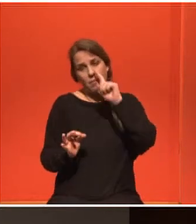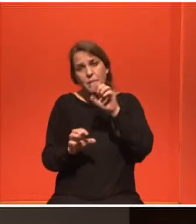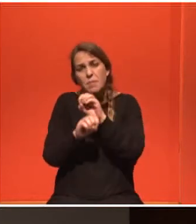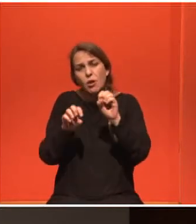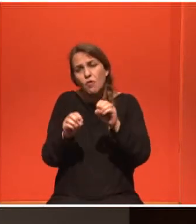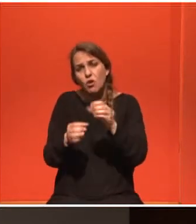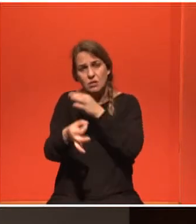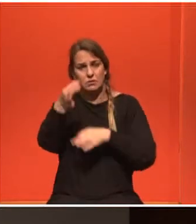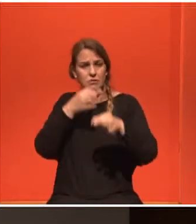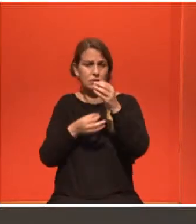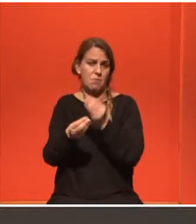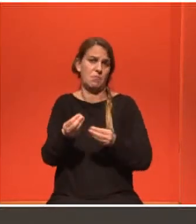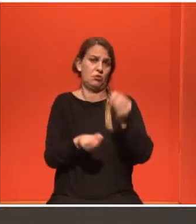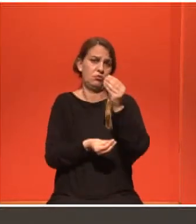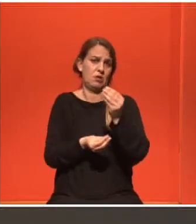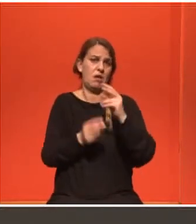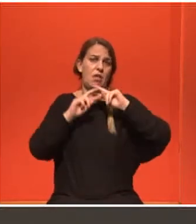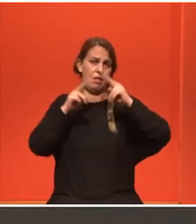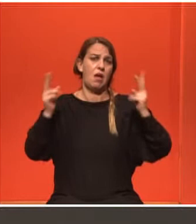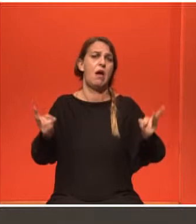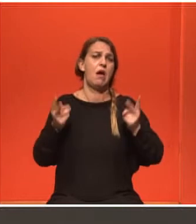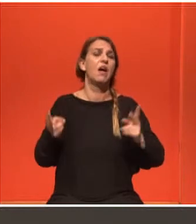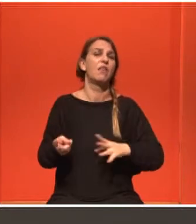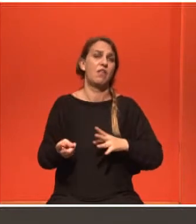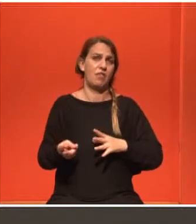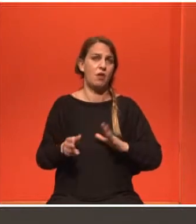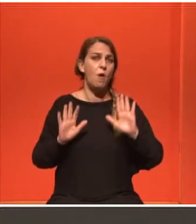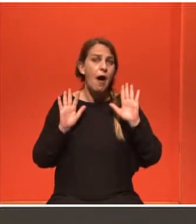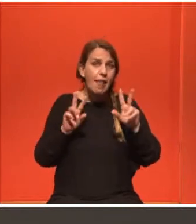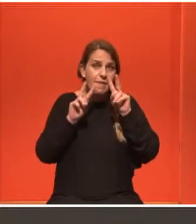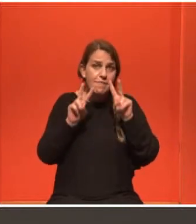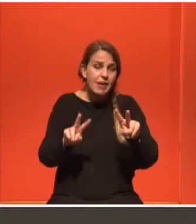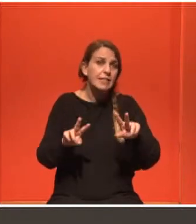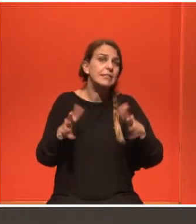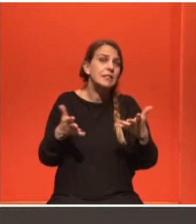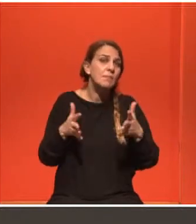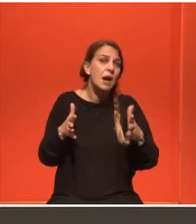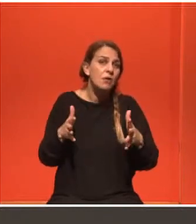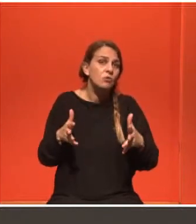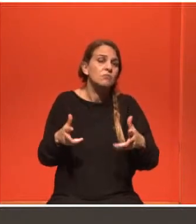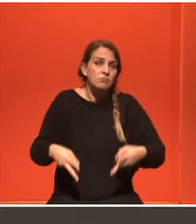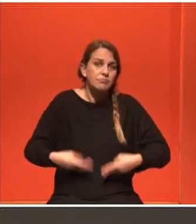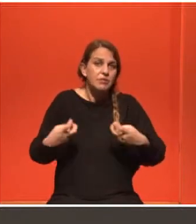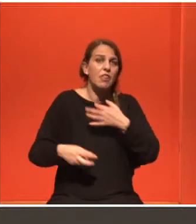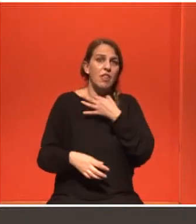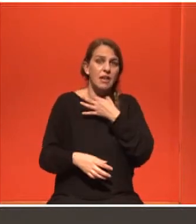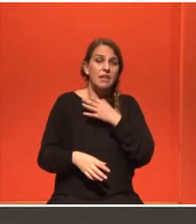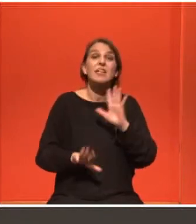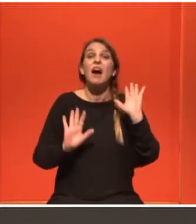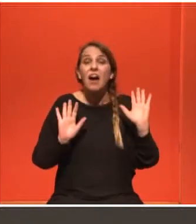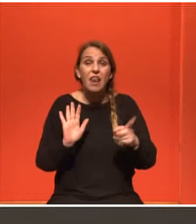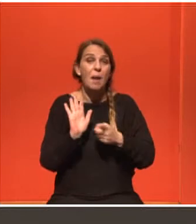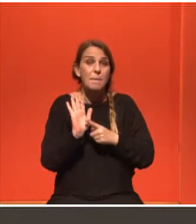για το συγκεκριμένο περιστατικό. Αυτό, νομίζω, είναι αντικείμενο συζήτησης. Εξατομικεύεται κάθε φορά και αντικείμενο συζήτηση με